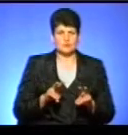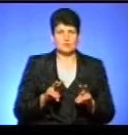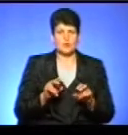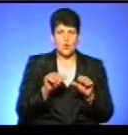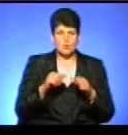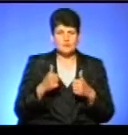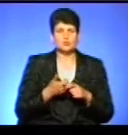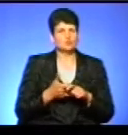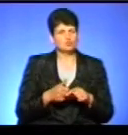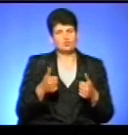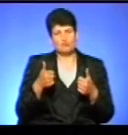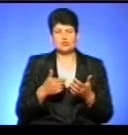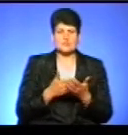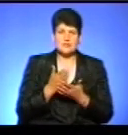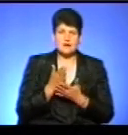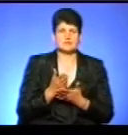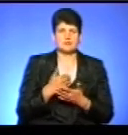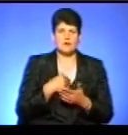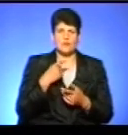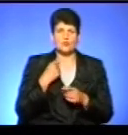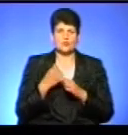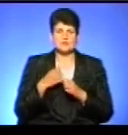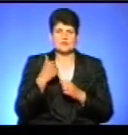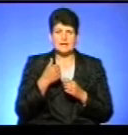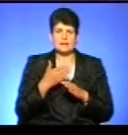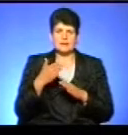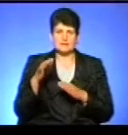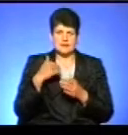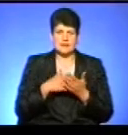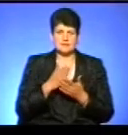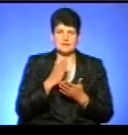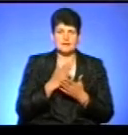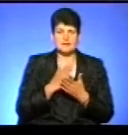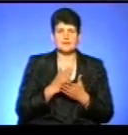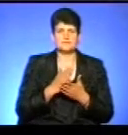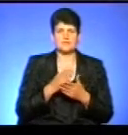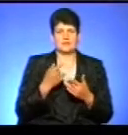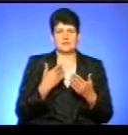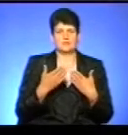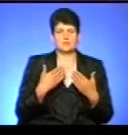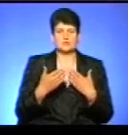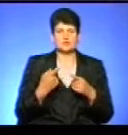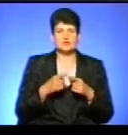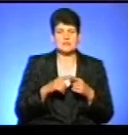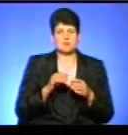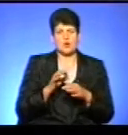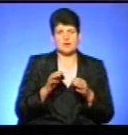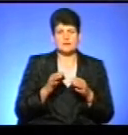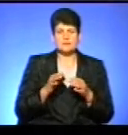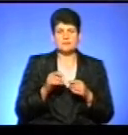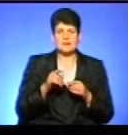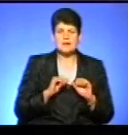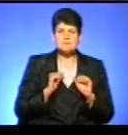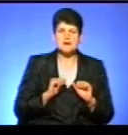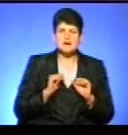вони дуже хороші і дуже якісні. Те, що я кажу, що з кожного року ми спостерігаємо якість і критичний підхід самих Тернополян до цих проєктів. Ми